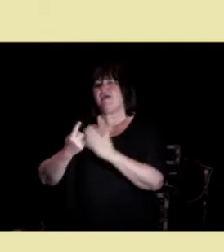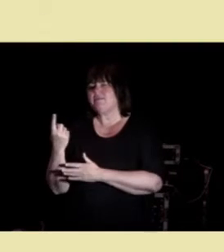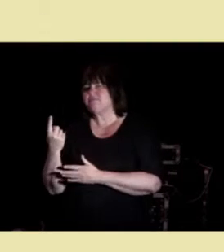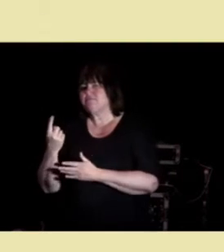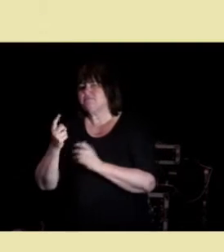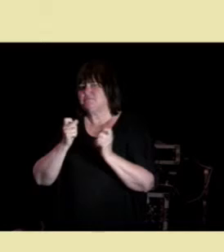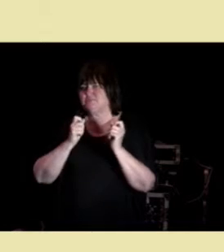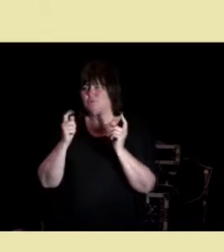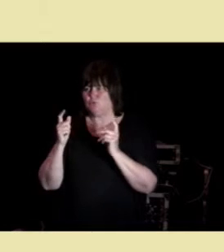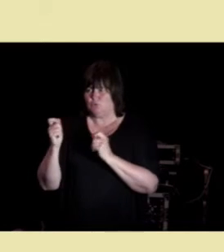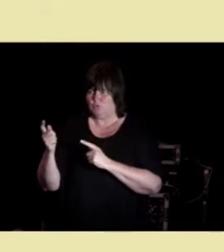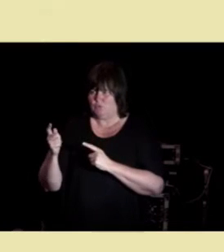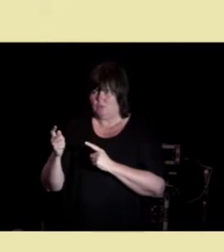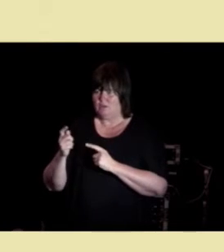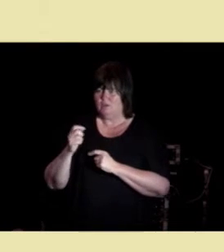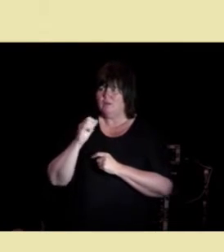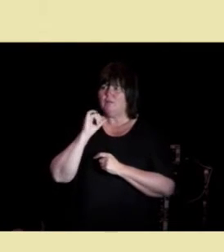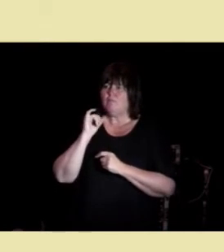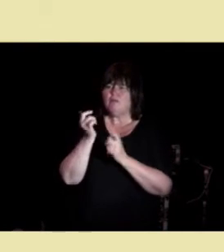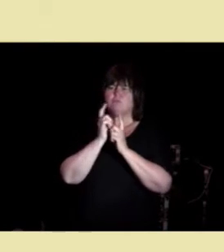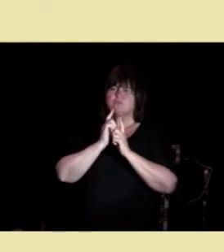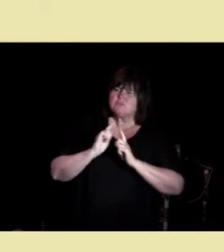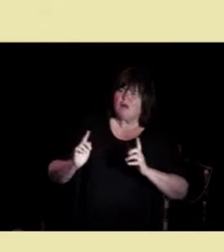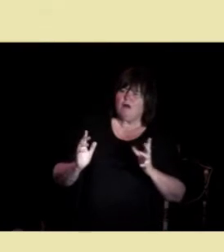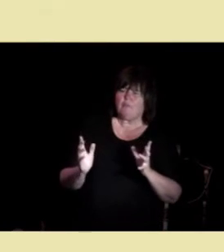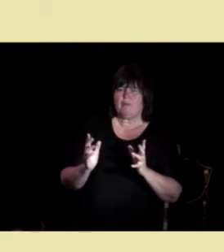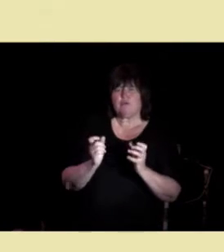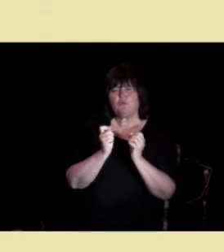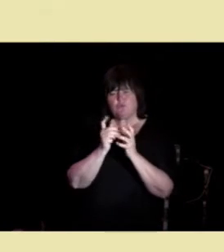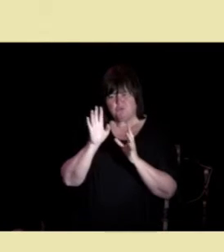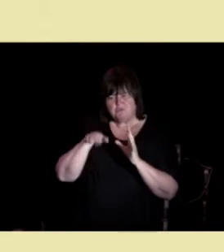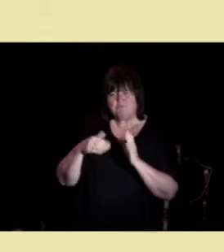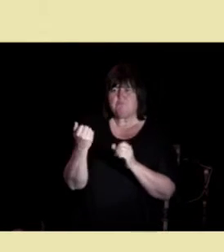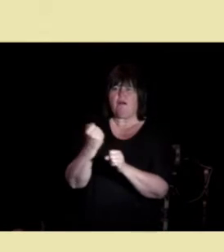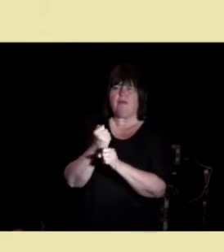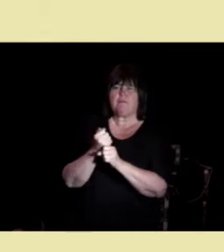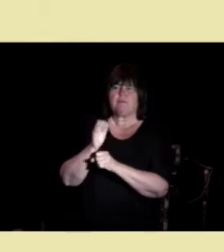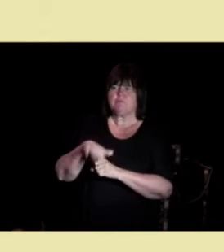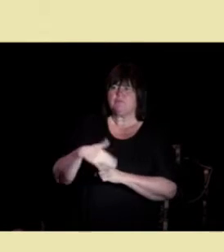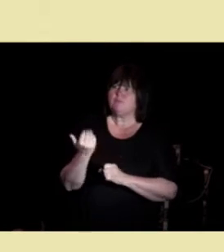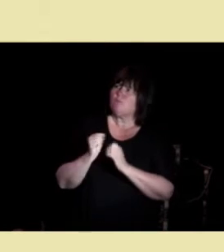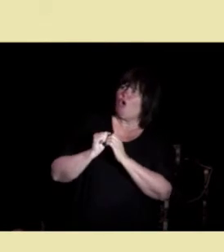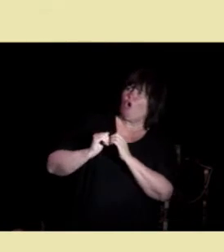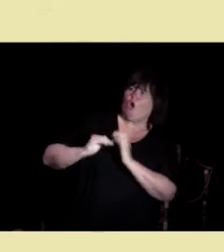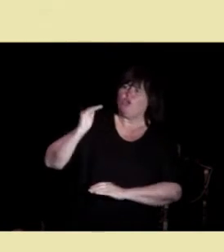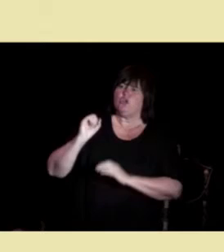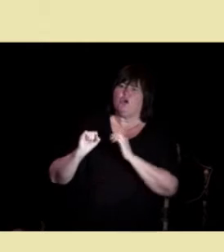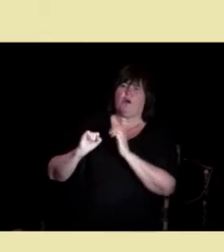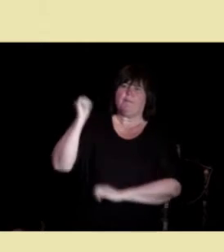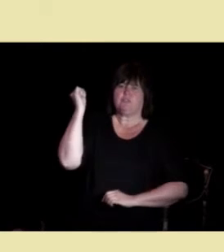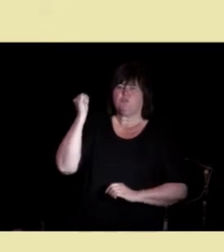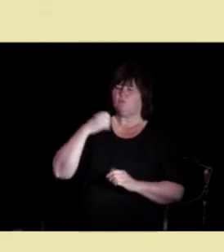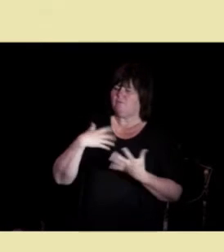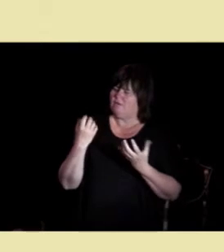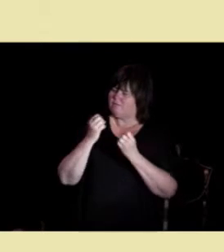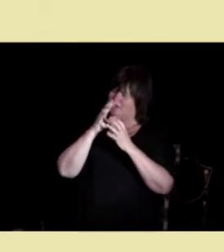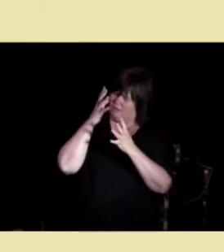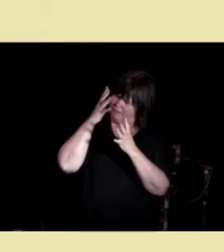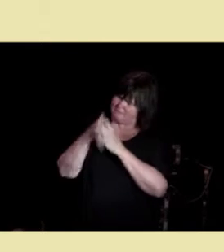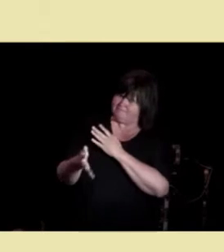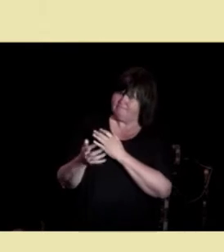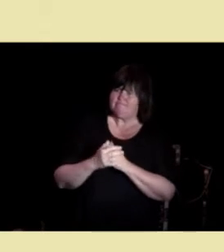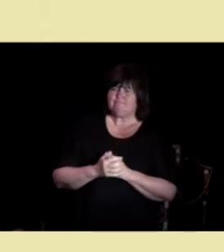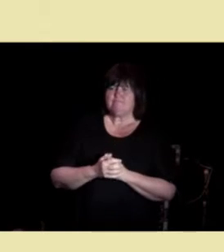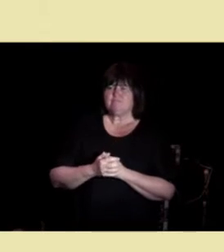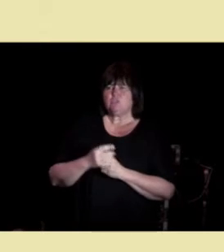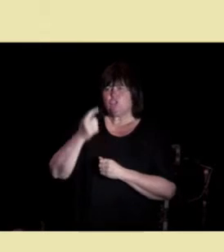kultur på arbeidsplassen som har høye ambisjoner til hva vi skal få til. Psykisk helsefeltet